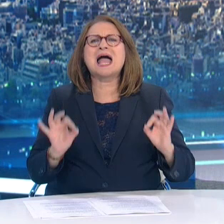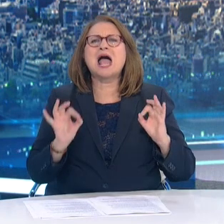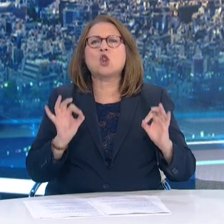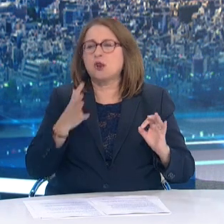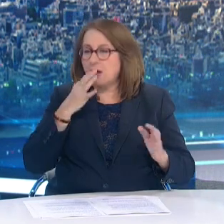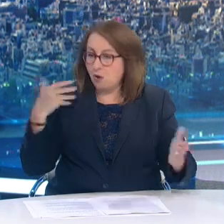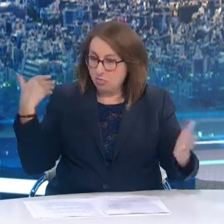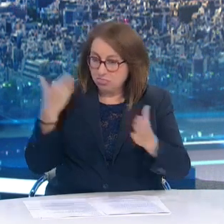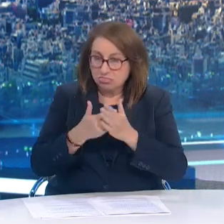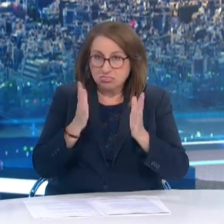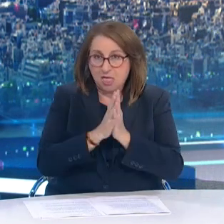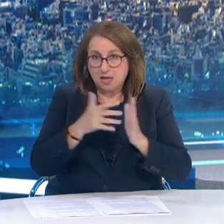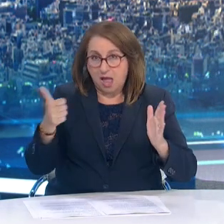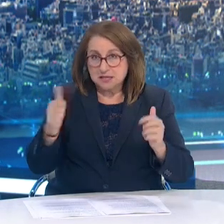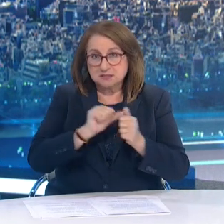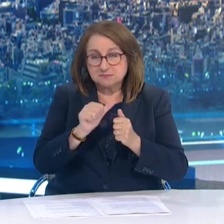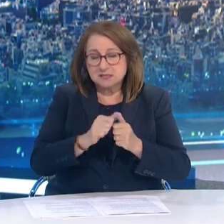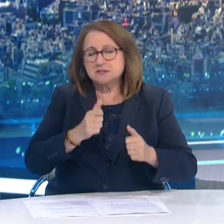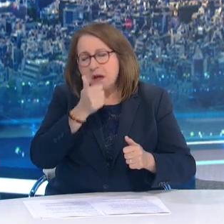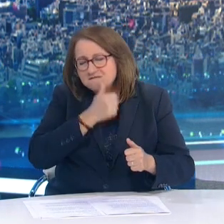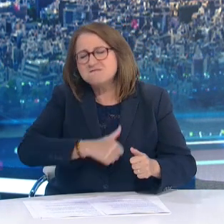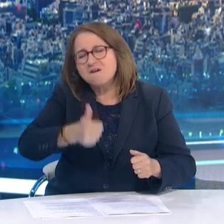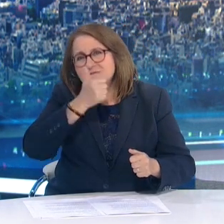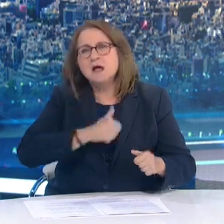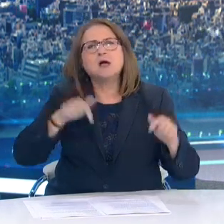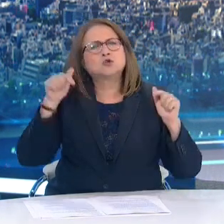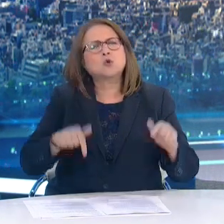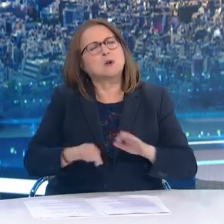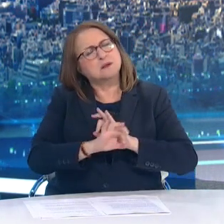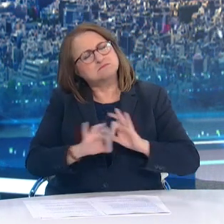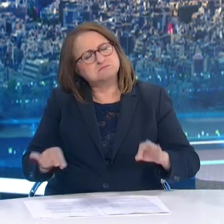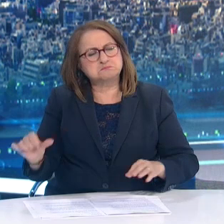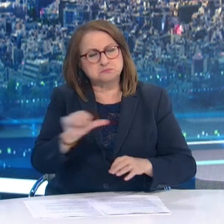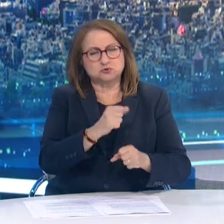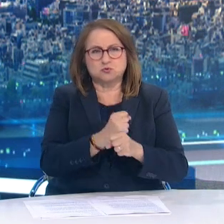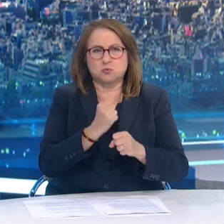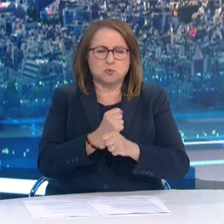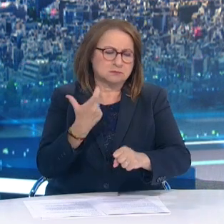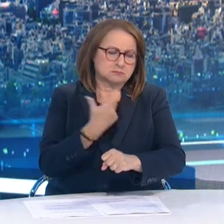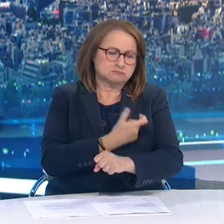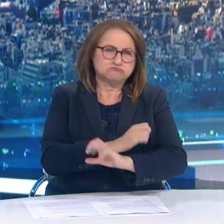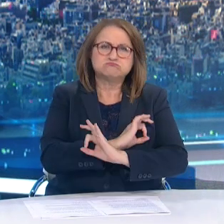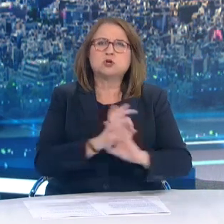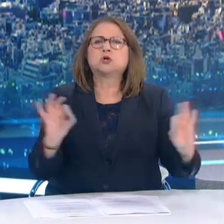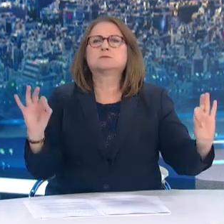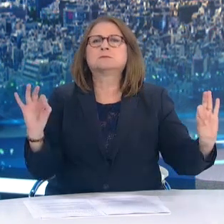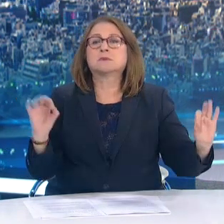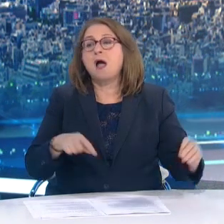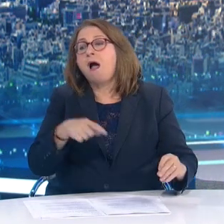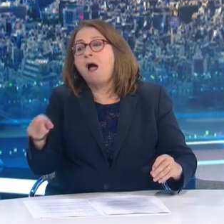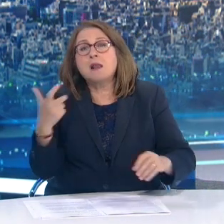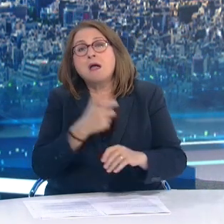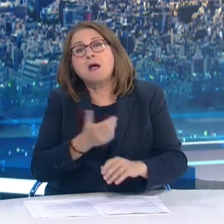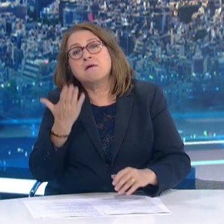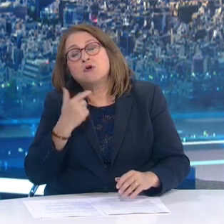μήνες διατηρούνται παράλληλα οι κανόνες δημόσιας υγείας για τους ανεμβολίες τους Μας τίθεται άλλο ερώτημα Τα μέτρα